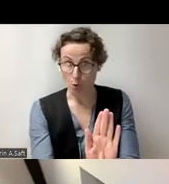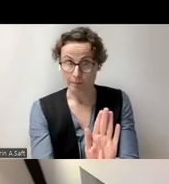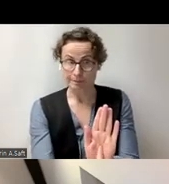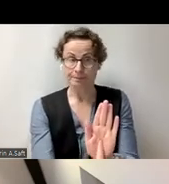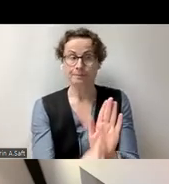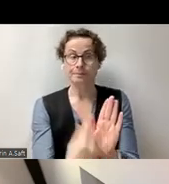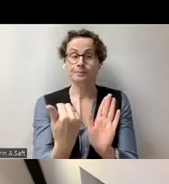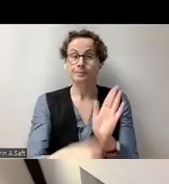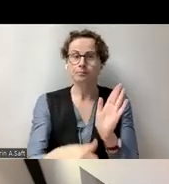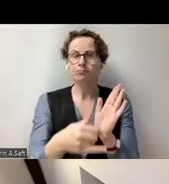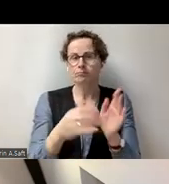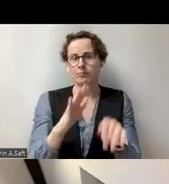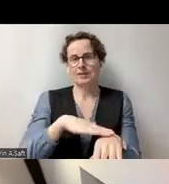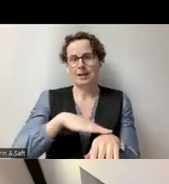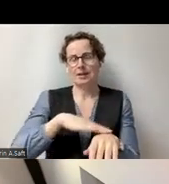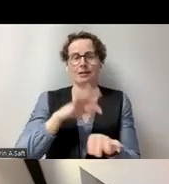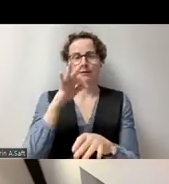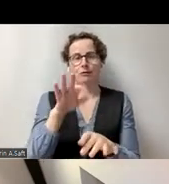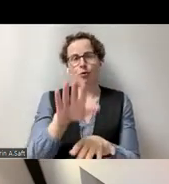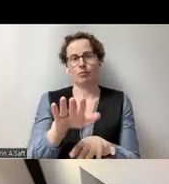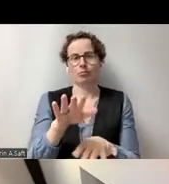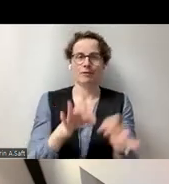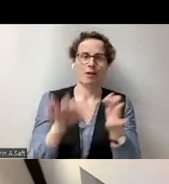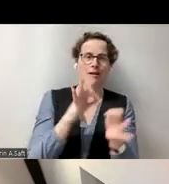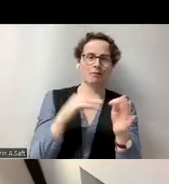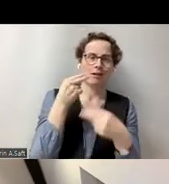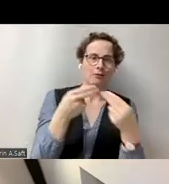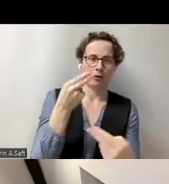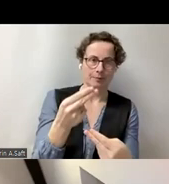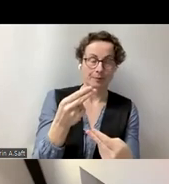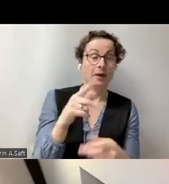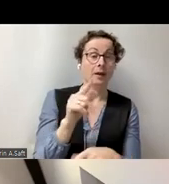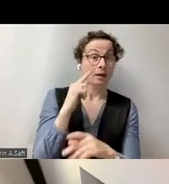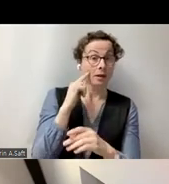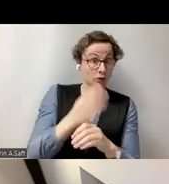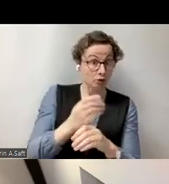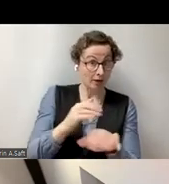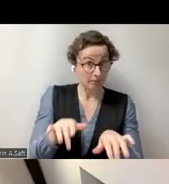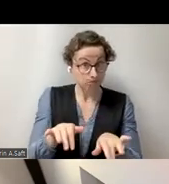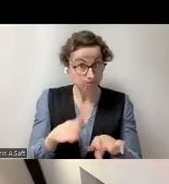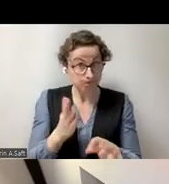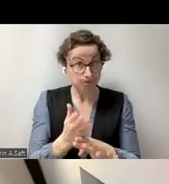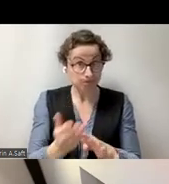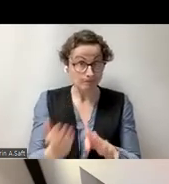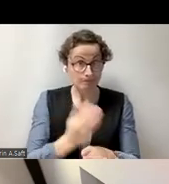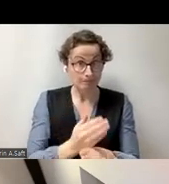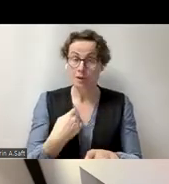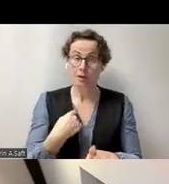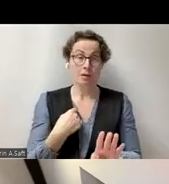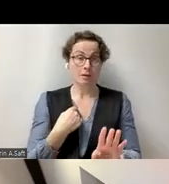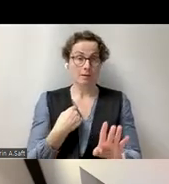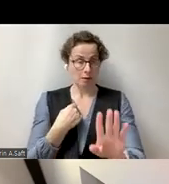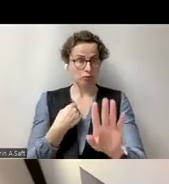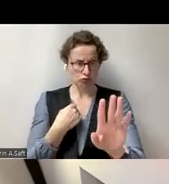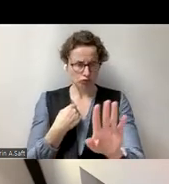Schluss werden wir Fragen und Antworten. Ich werde Ihre Fragen, die Sie in dem Chat stellen, die nicht gleich beantwortet werden,